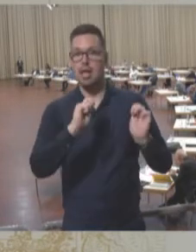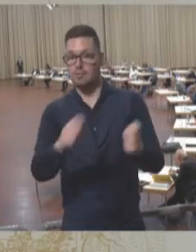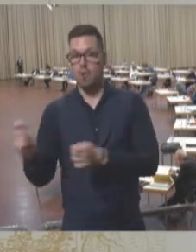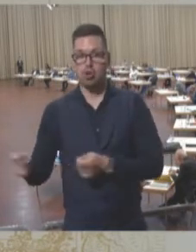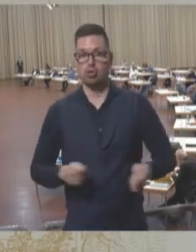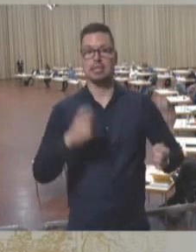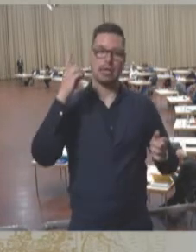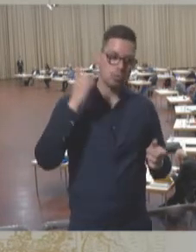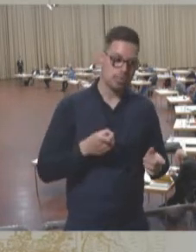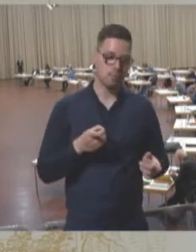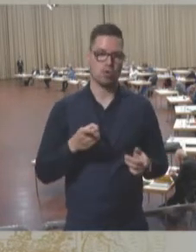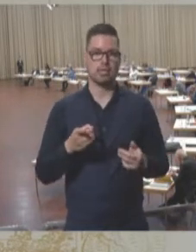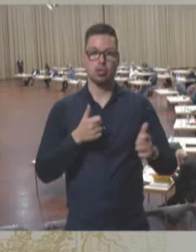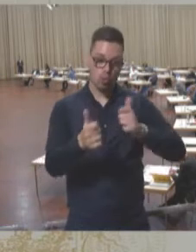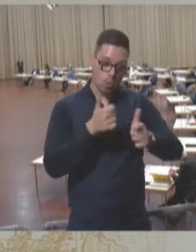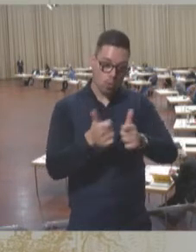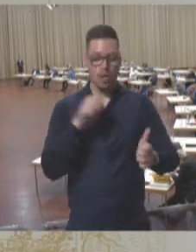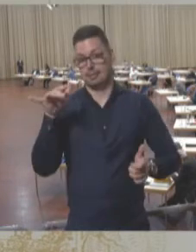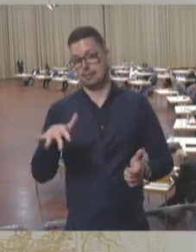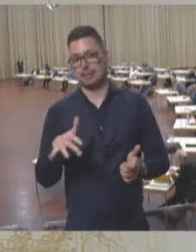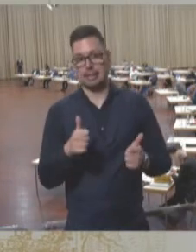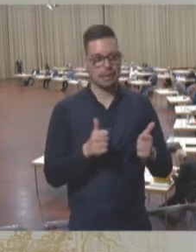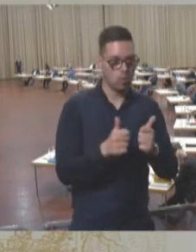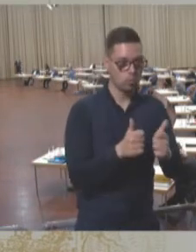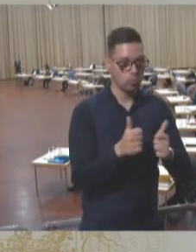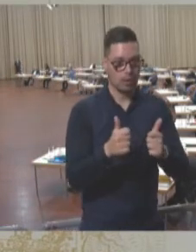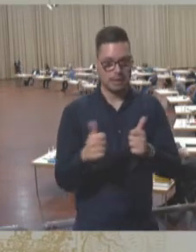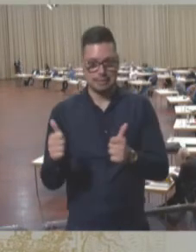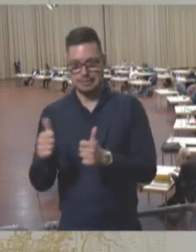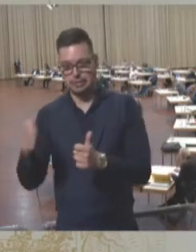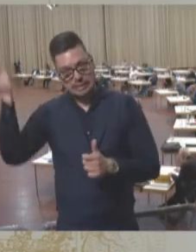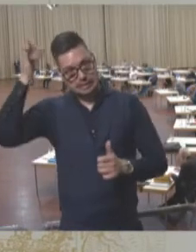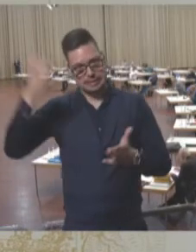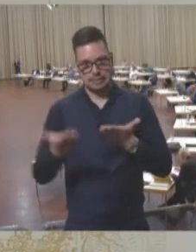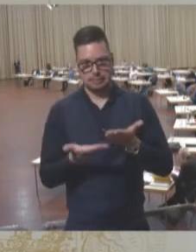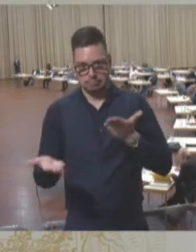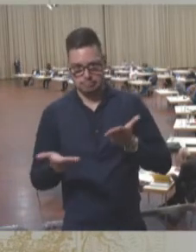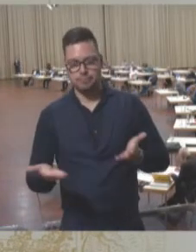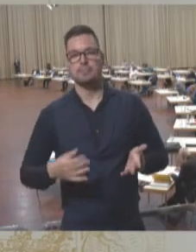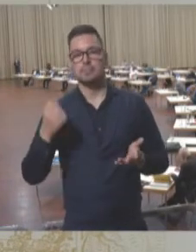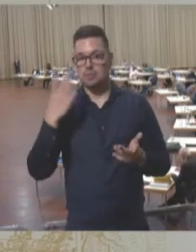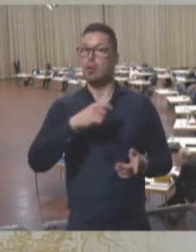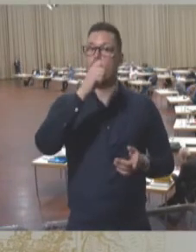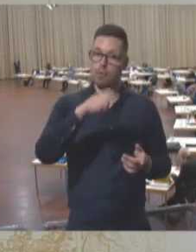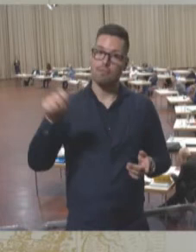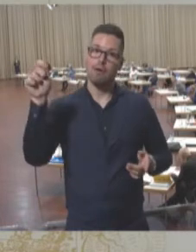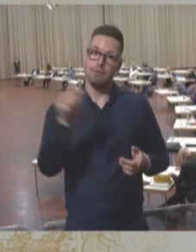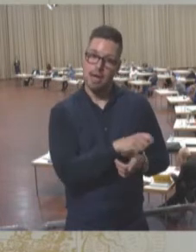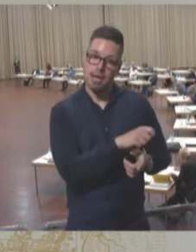demokratischen Konkurrenz bestehen, ein Ringen um die besten Ideen stattfindet. Und tatsächlich eine Wahl.